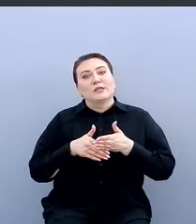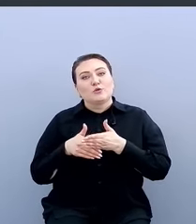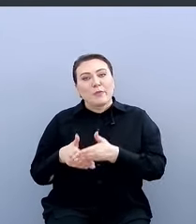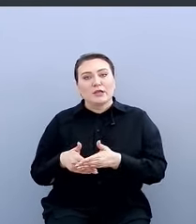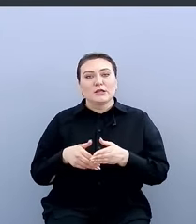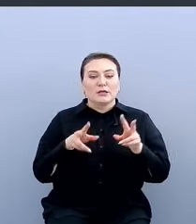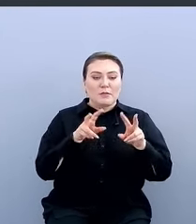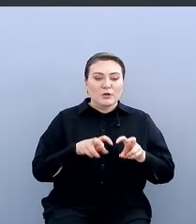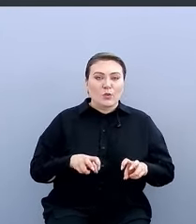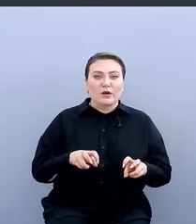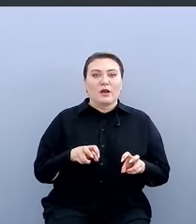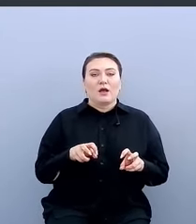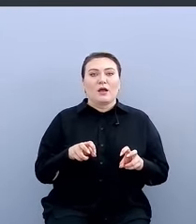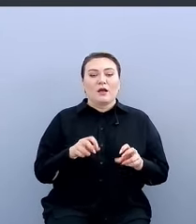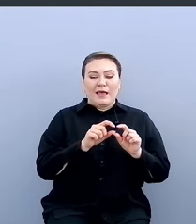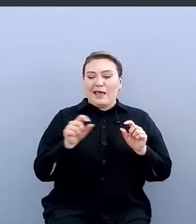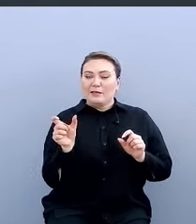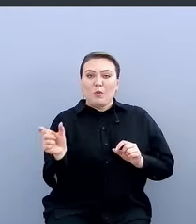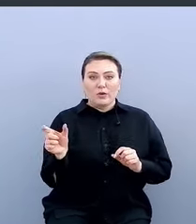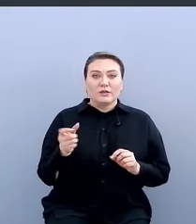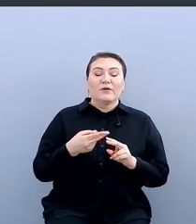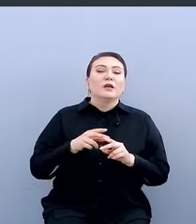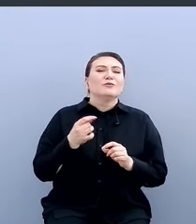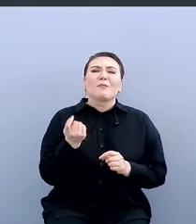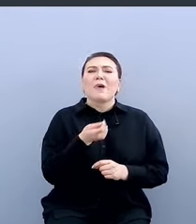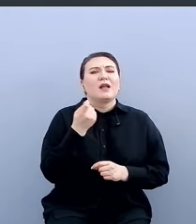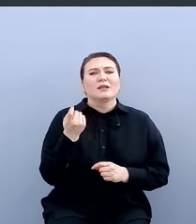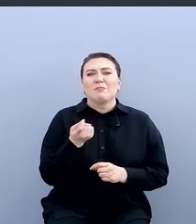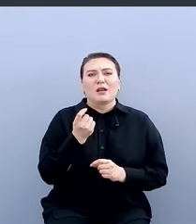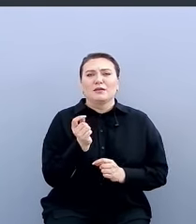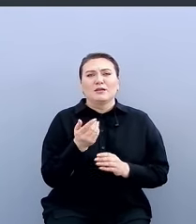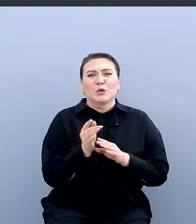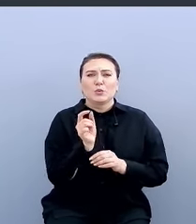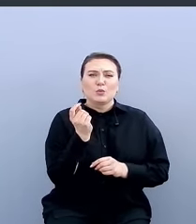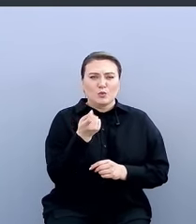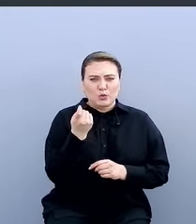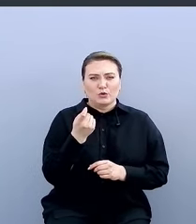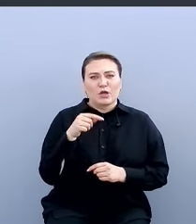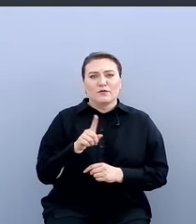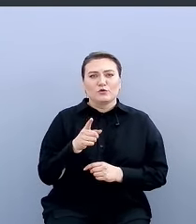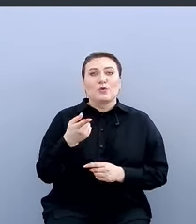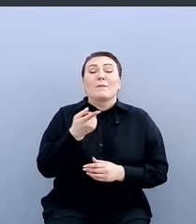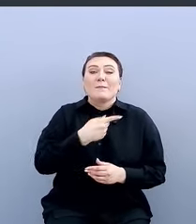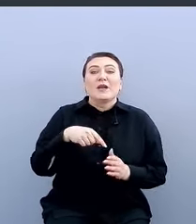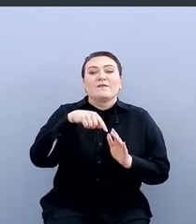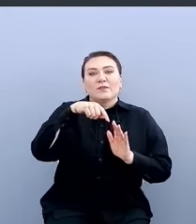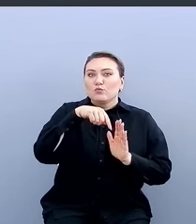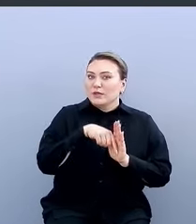мониторинга инпоинтов, и это вот только маленький-маленький такой кусочек от того, что мы внутри